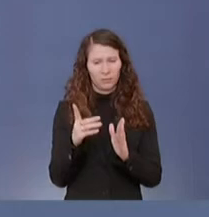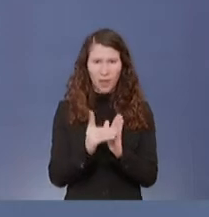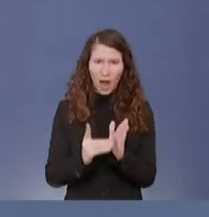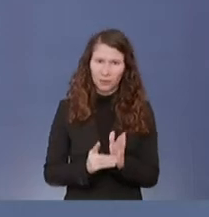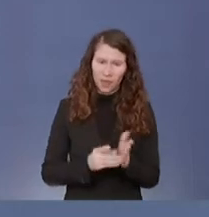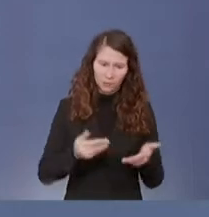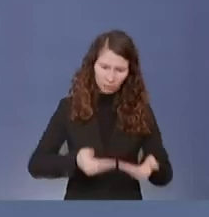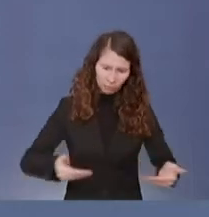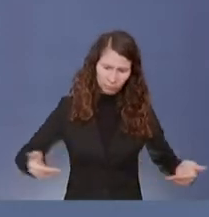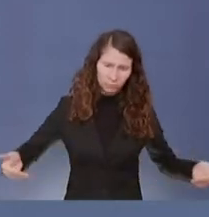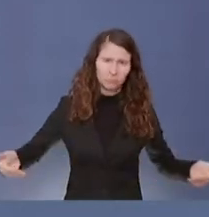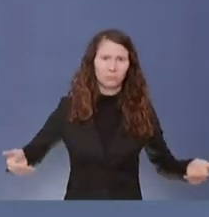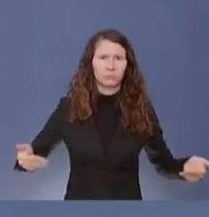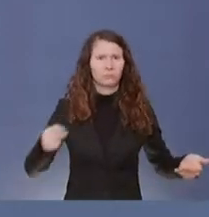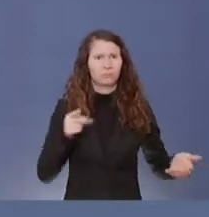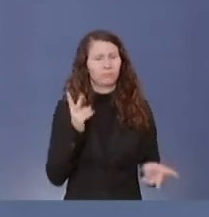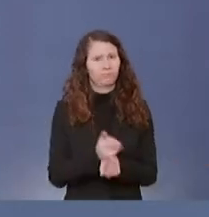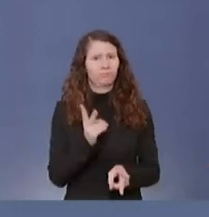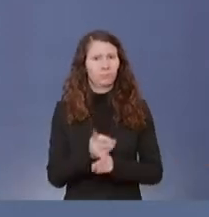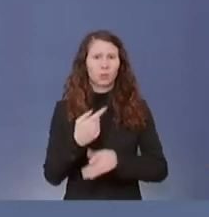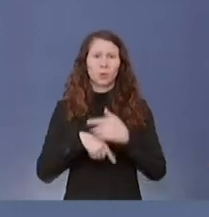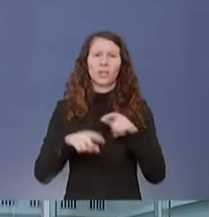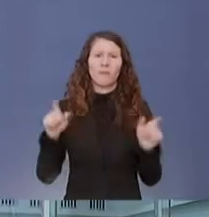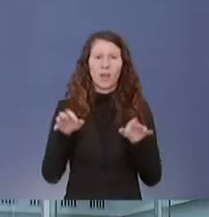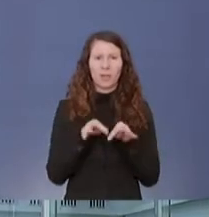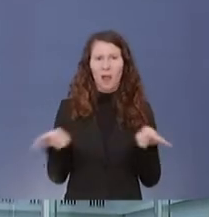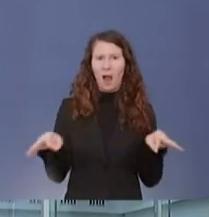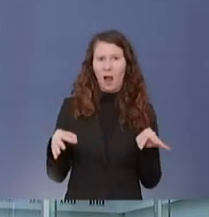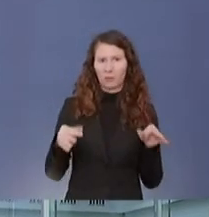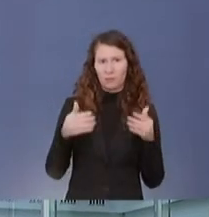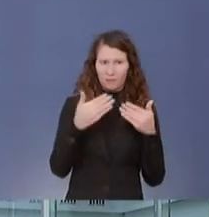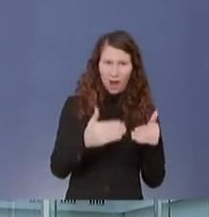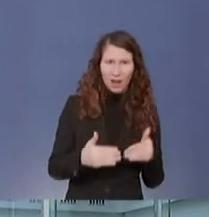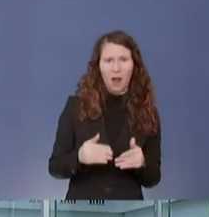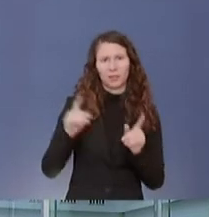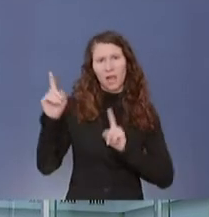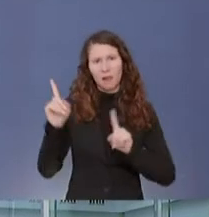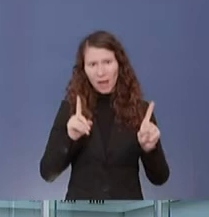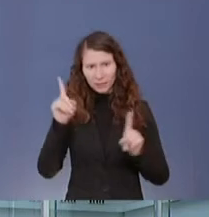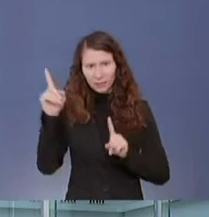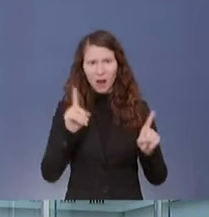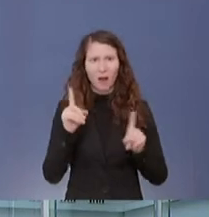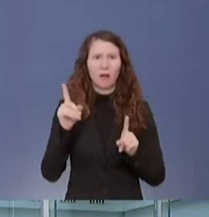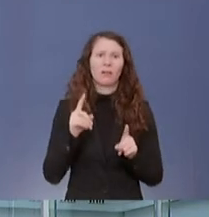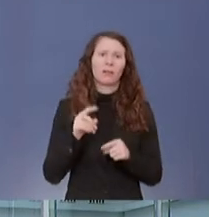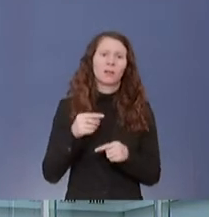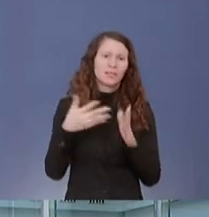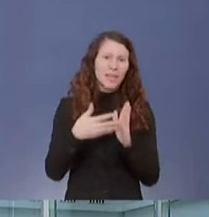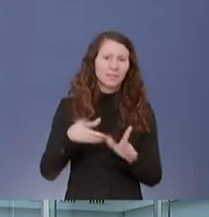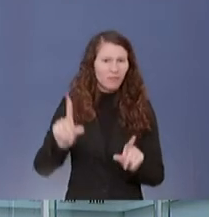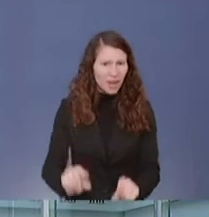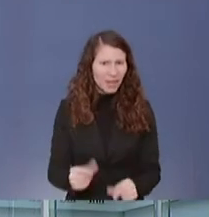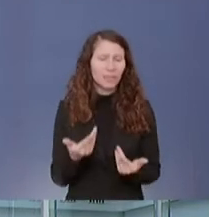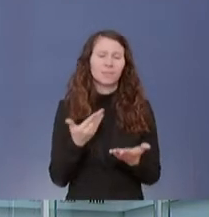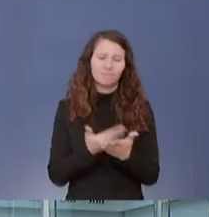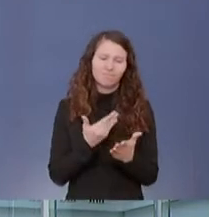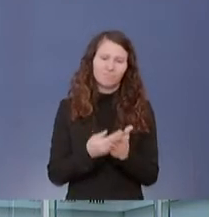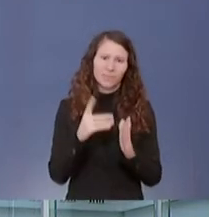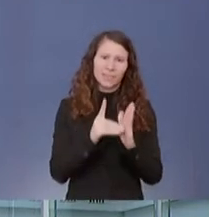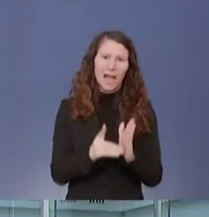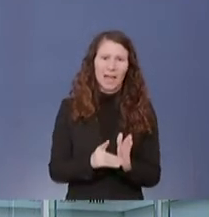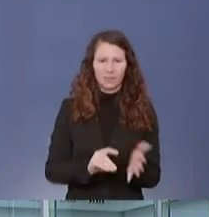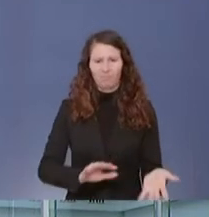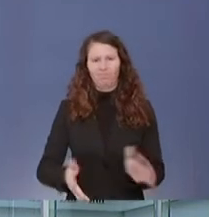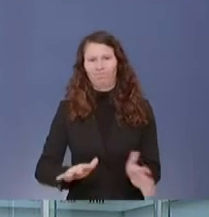betrifft, die durch die Feiertage, den Jahreswechsel, die niedrigere Zahl von Testungen und so weiter beeinflusst ist und noch